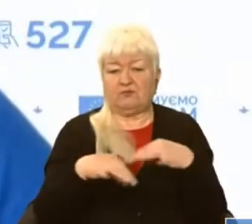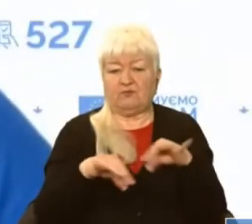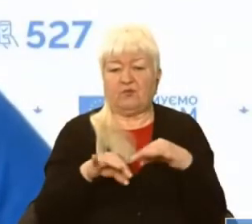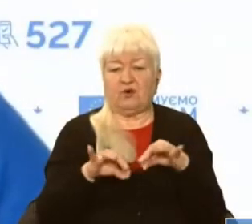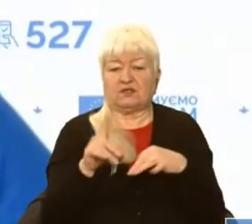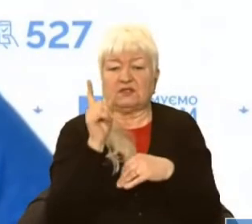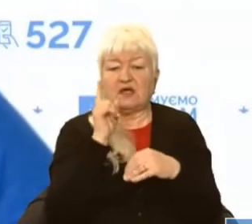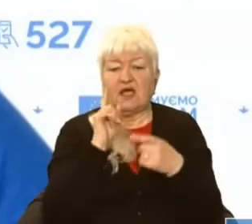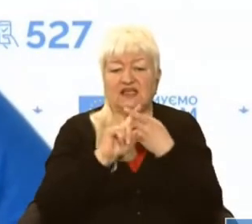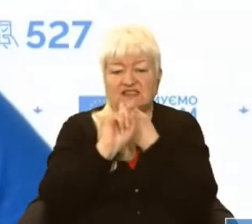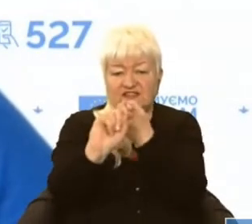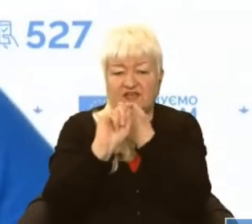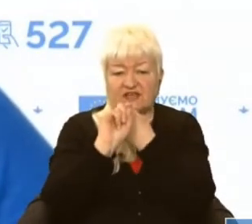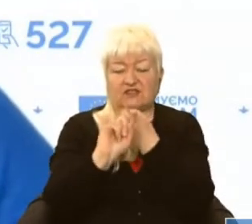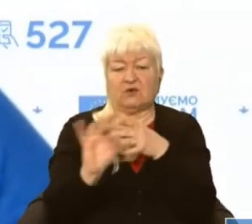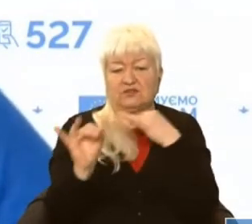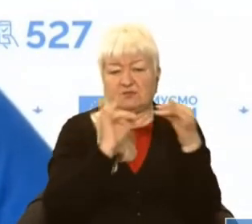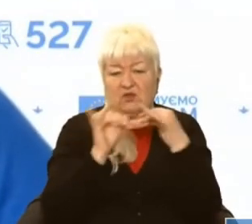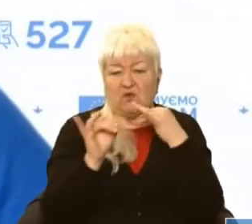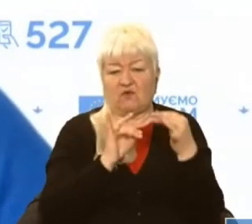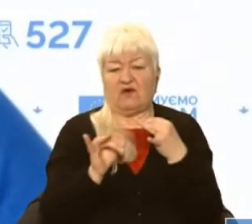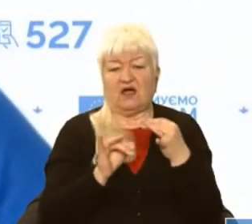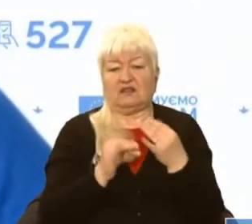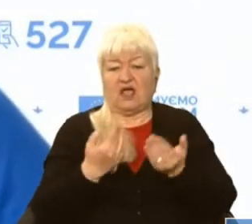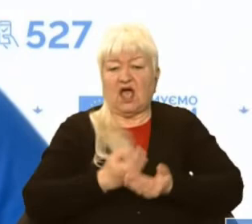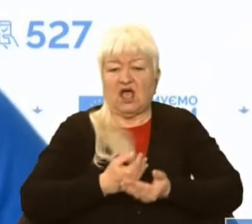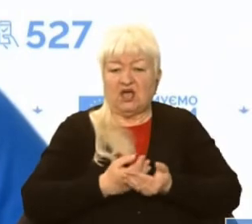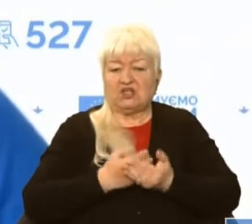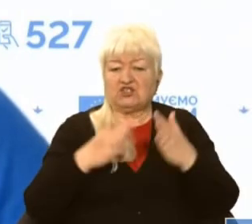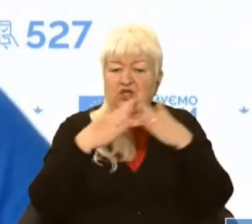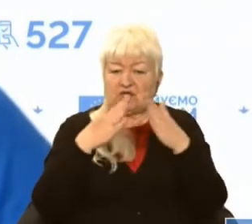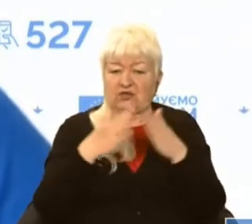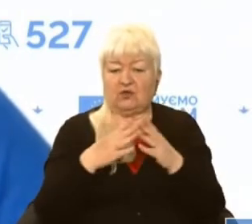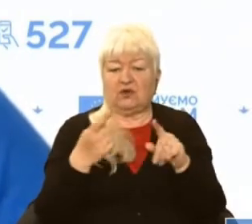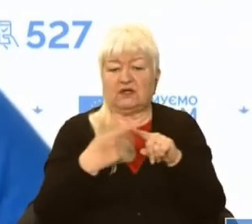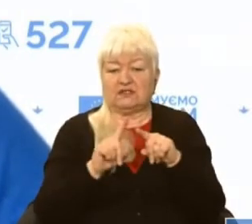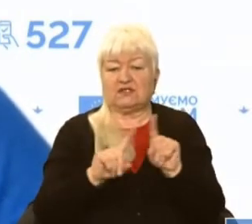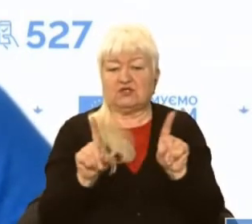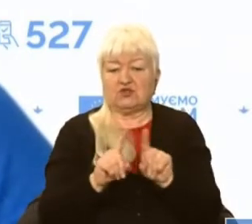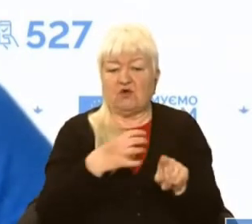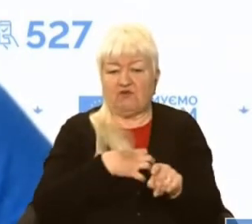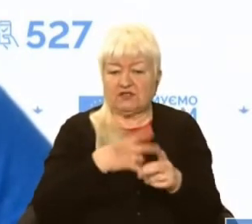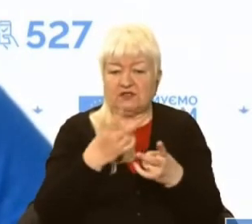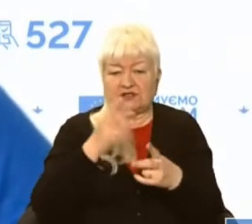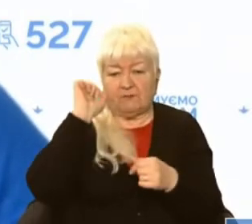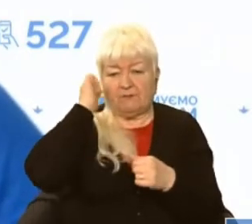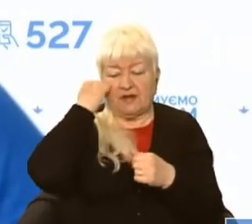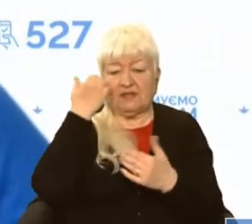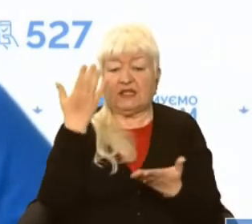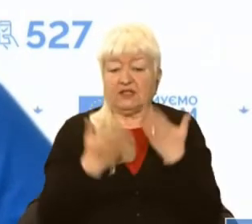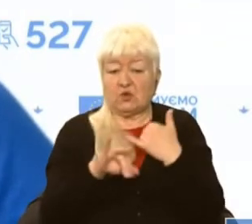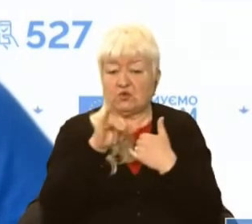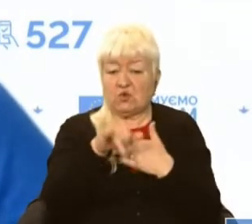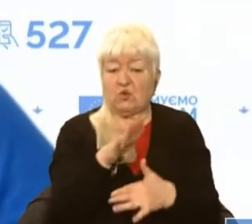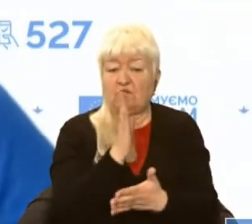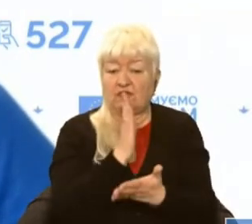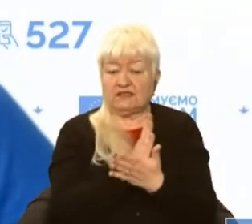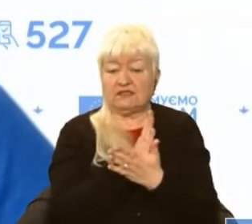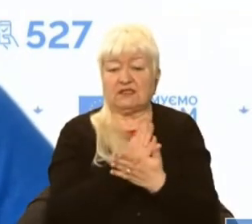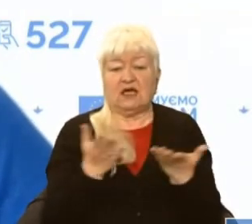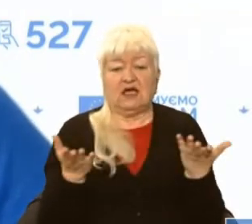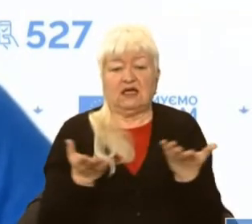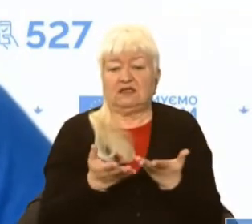'язок, спілкування, житло. Це те, що важливо. Це те, про що потрібно пам'ятати. І якщо у вас є якісь